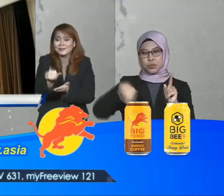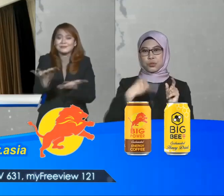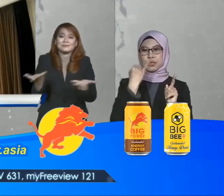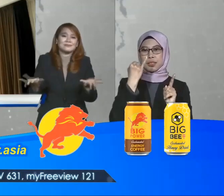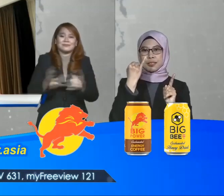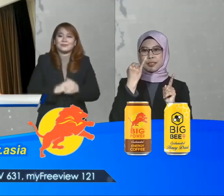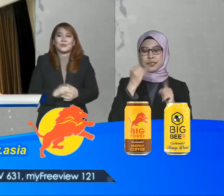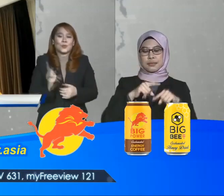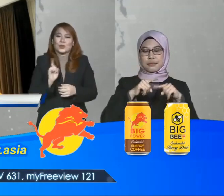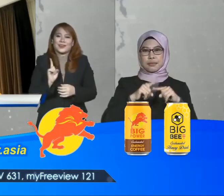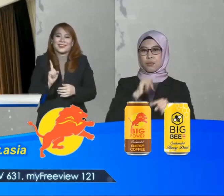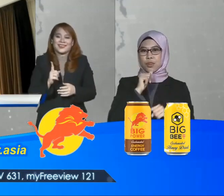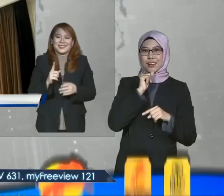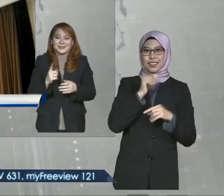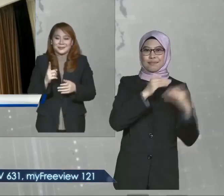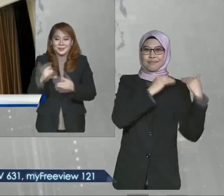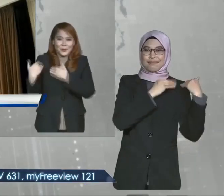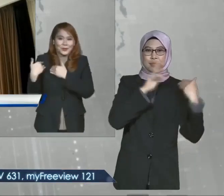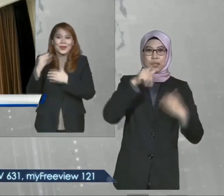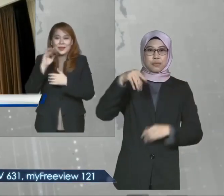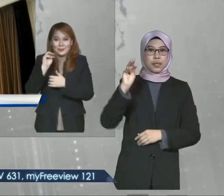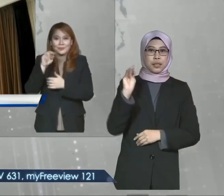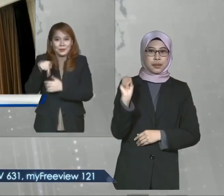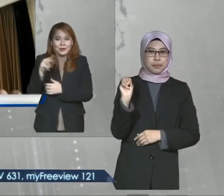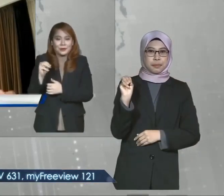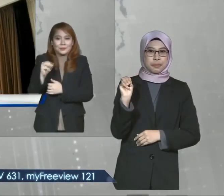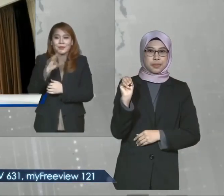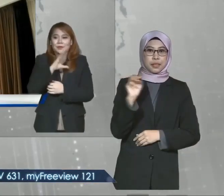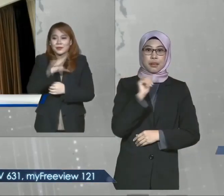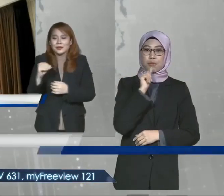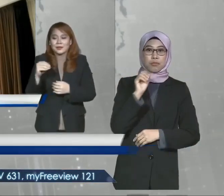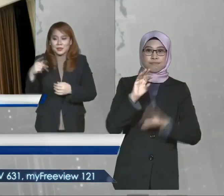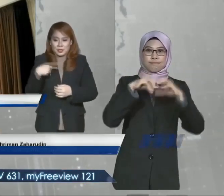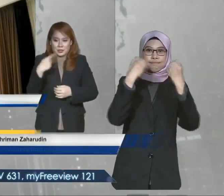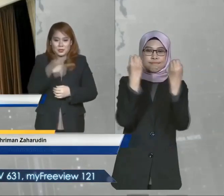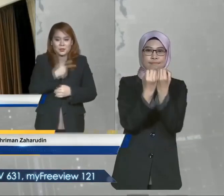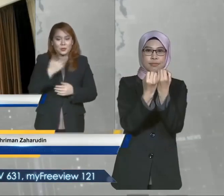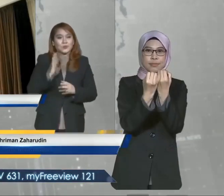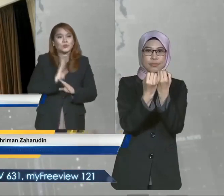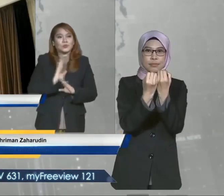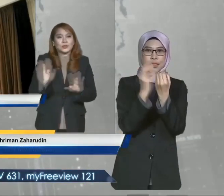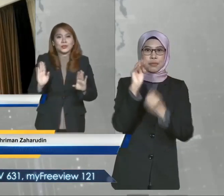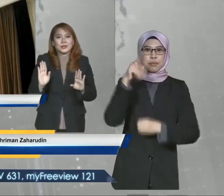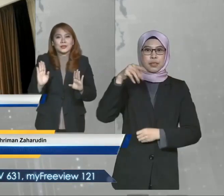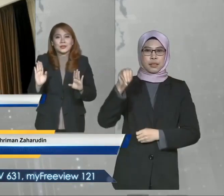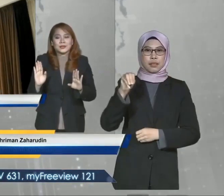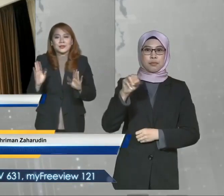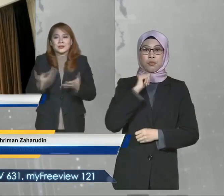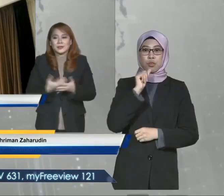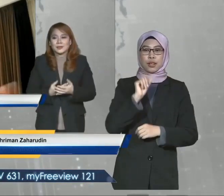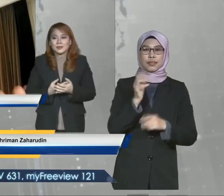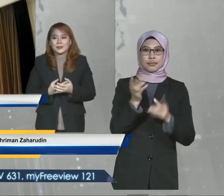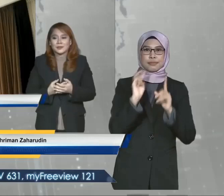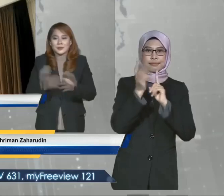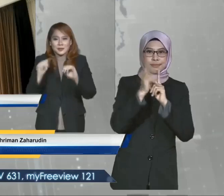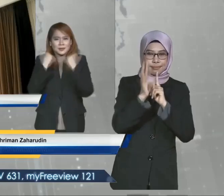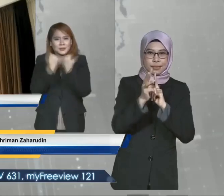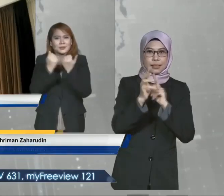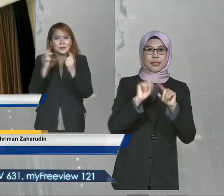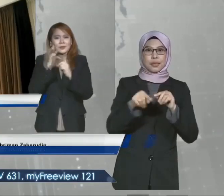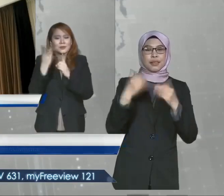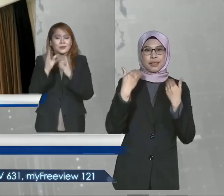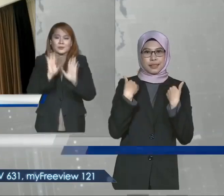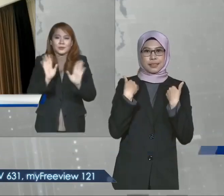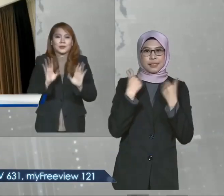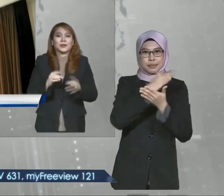itu sebenarnya bukan tugas MPM sebenarnya dan kita bukanlah badan, dia bukanlah badan kebajikan sebenarnya tapi ada kebajikan yang kita bantu. Tapi